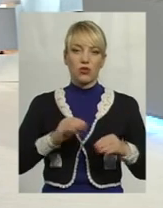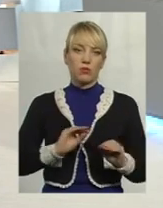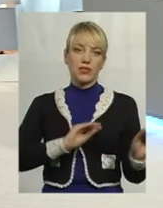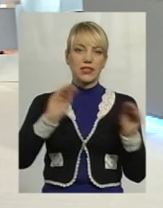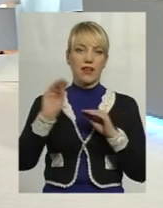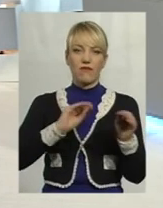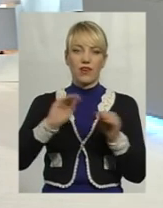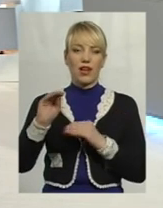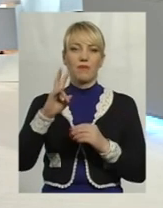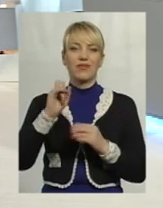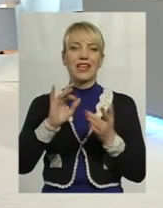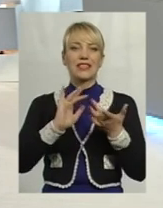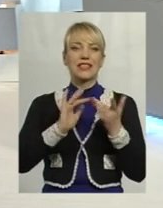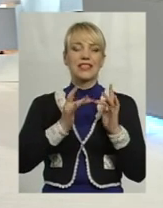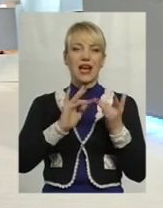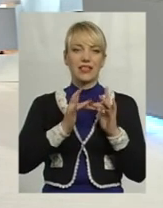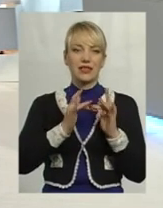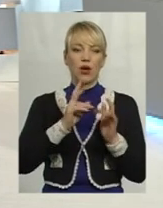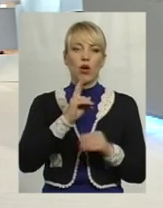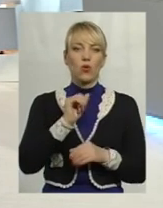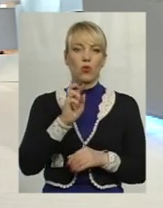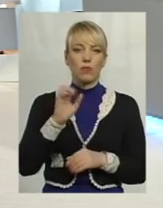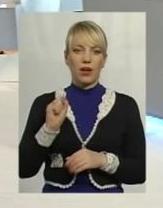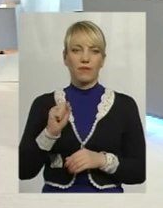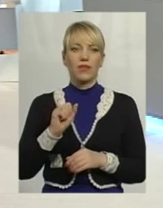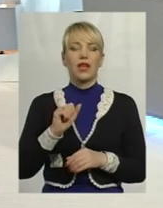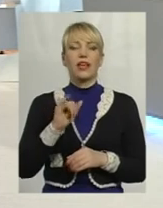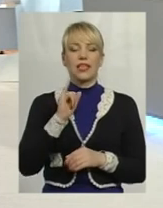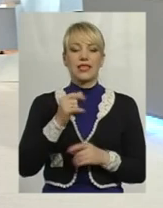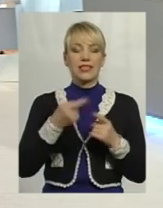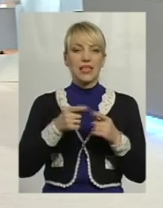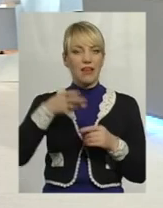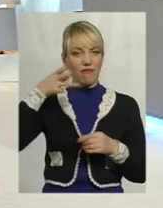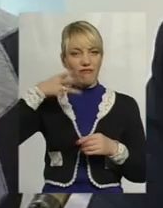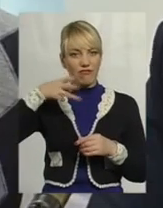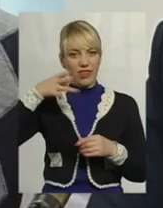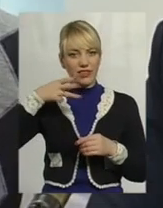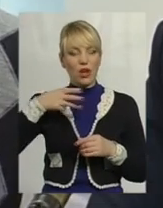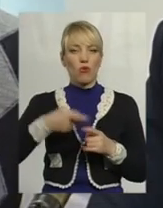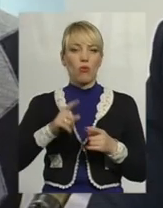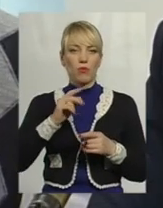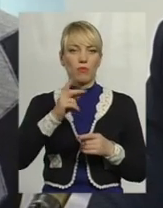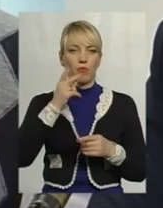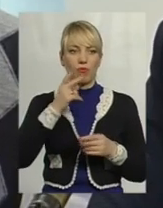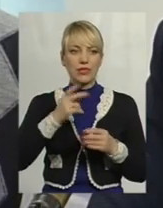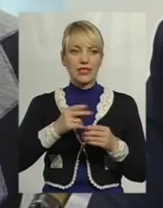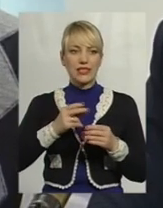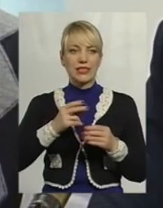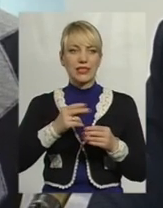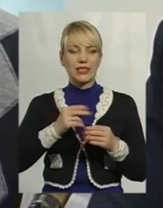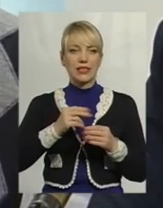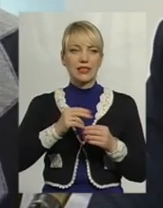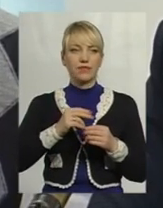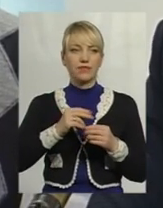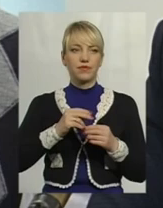Куба нашого в інтернеті, безпосередньо сам відеоролик і запускаємо період, запускаємо